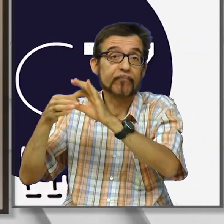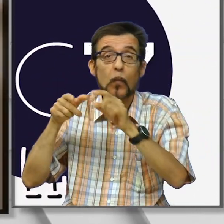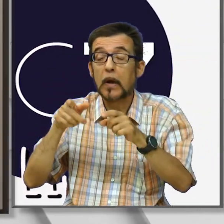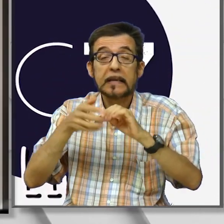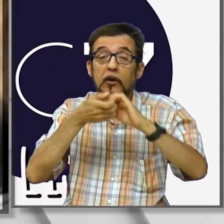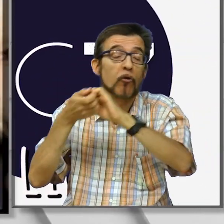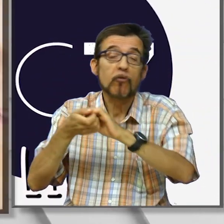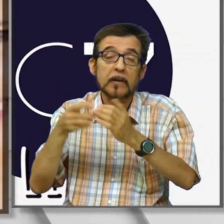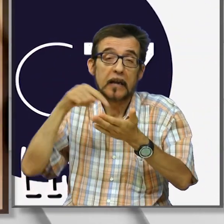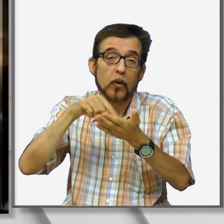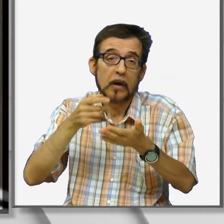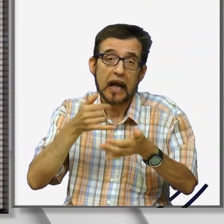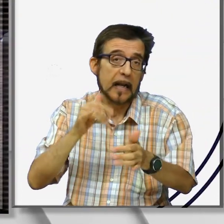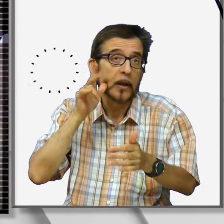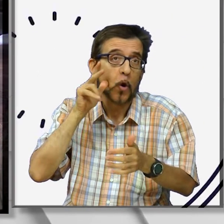donne.